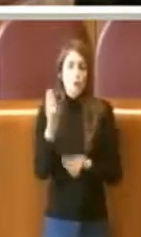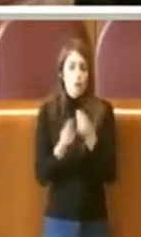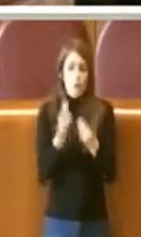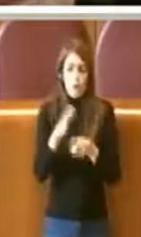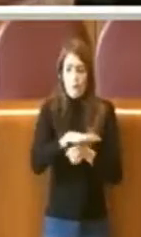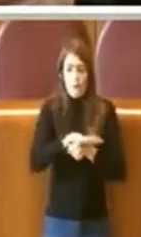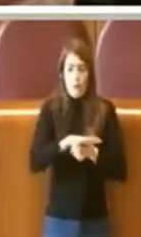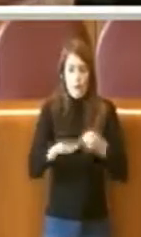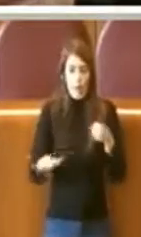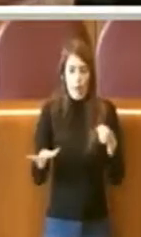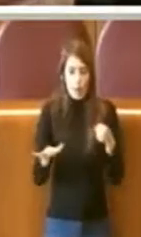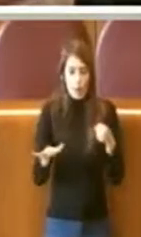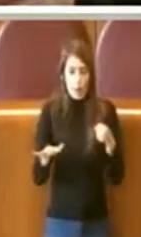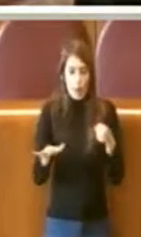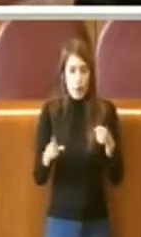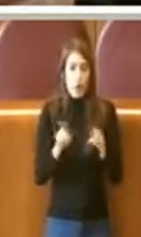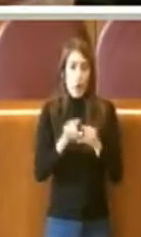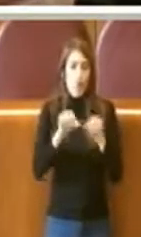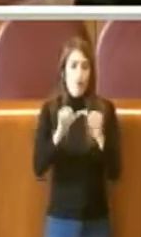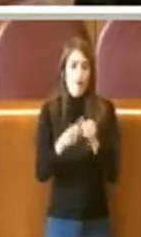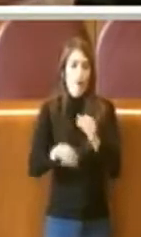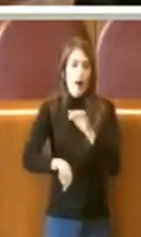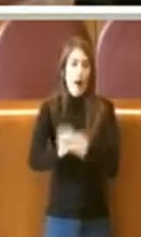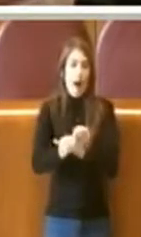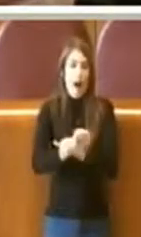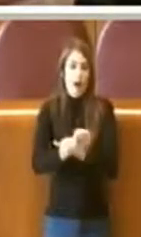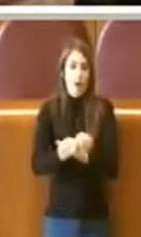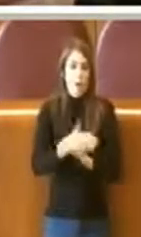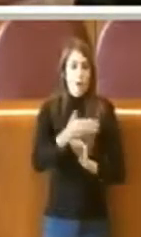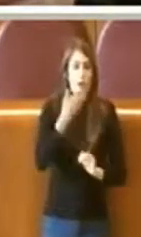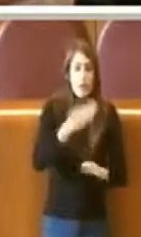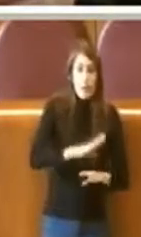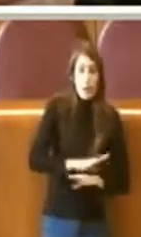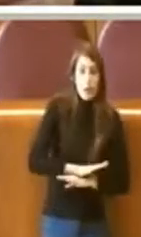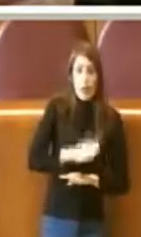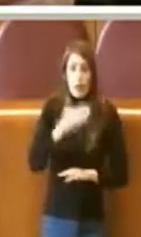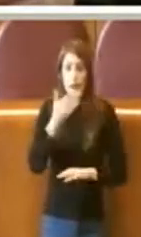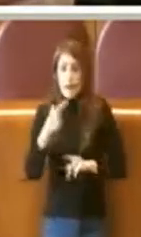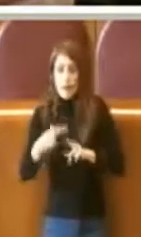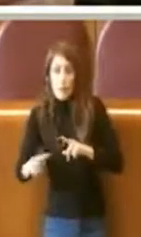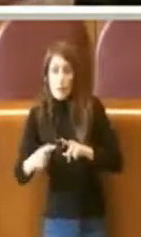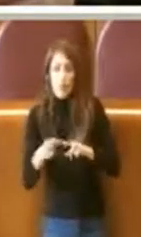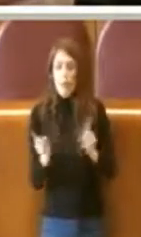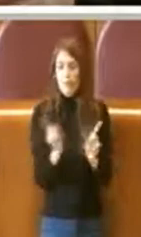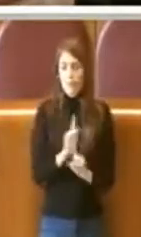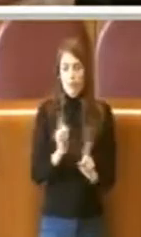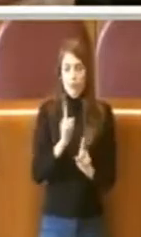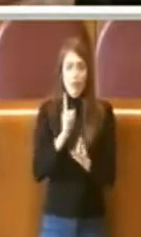in campo senza il portiere o senza le punte, dobbiamo giocare alla stessa stregua dei nostri avversari.